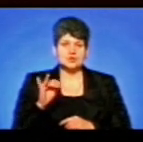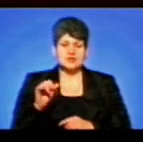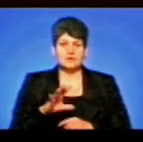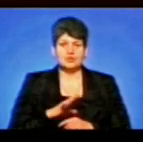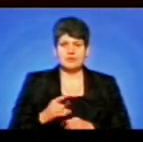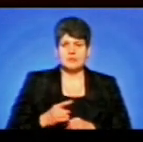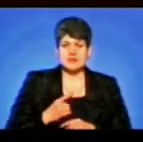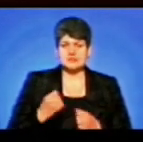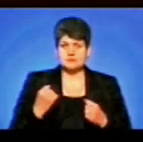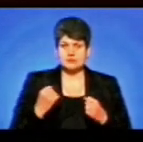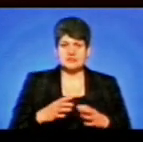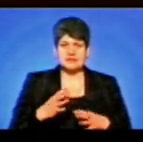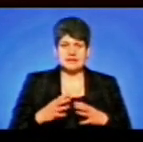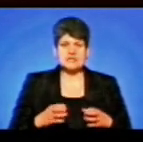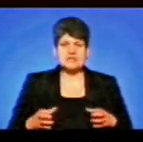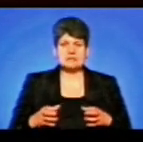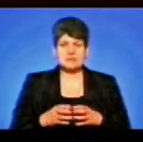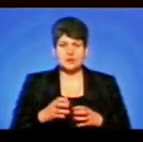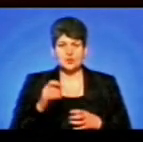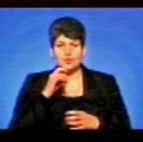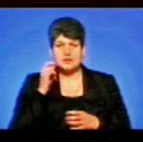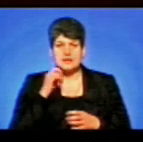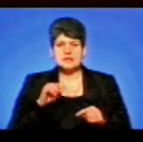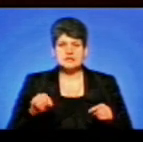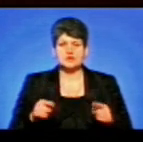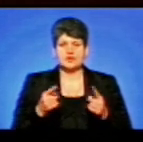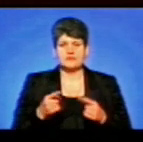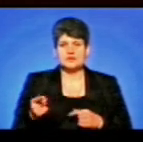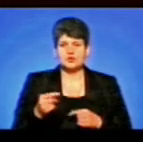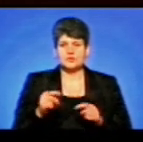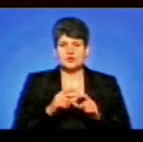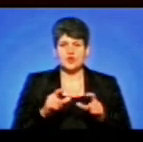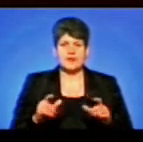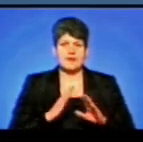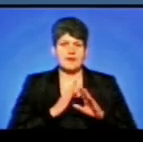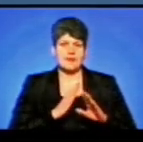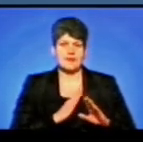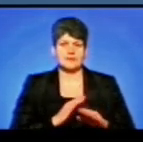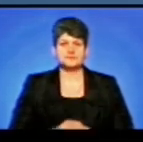майстром спорту, тренером збірної України, засновником тернопільської школи карате.